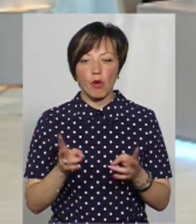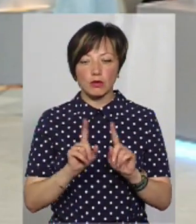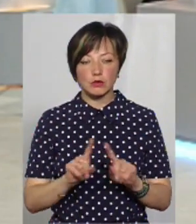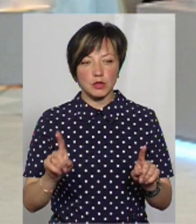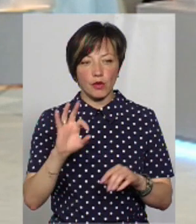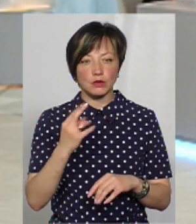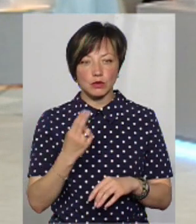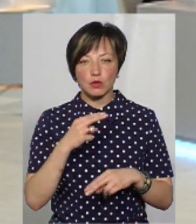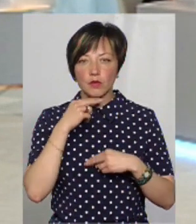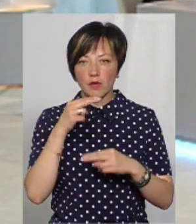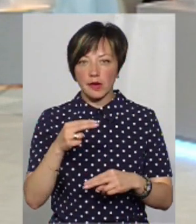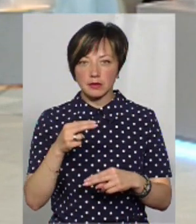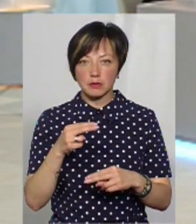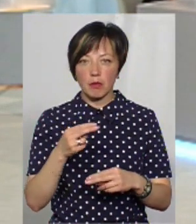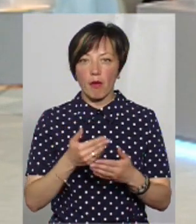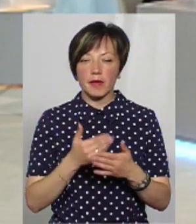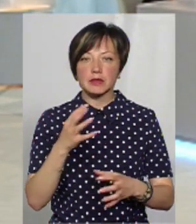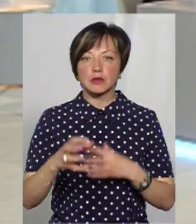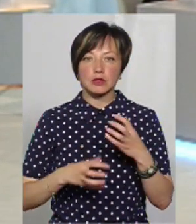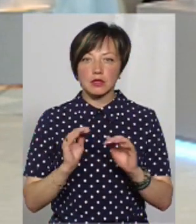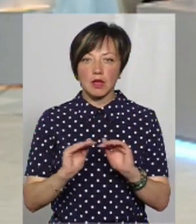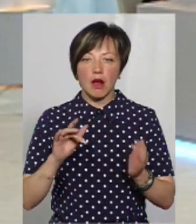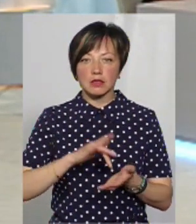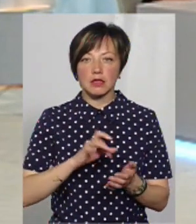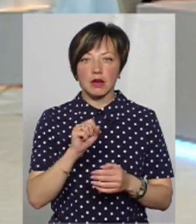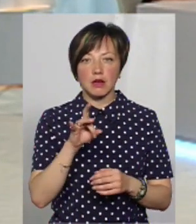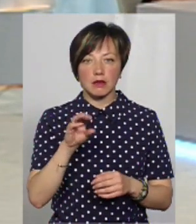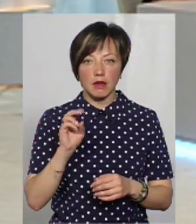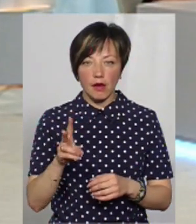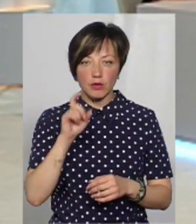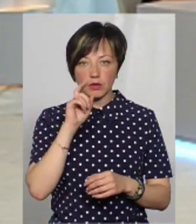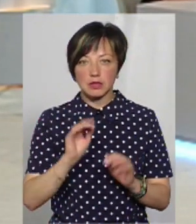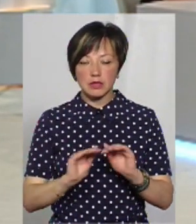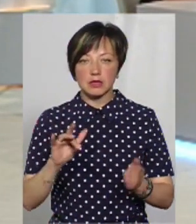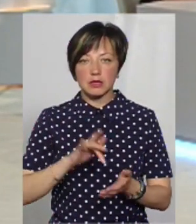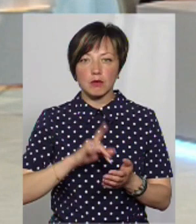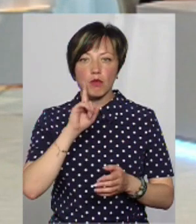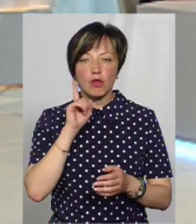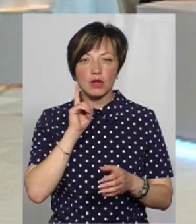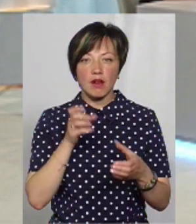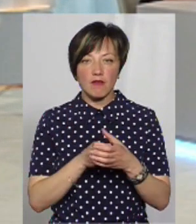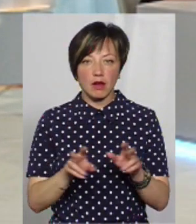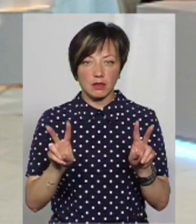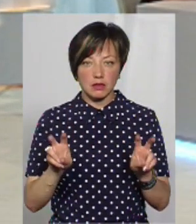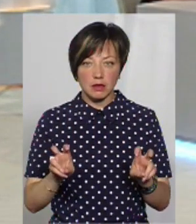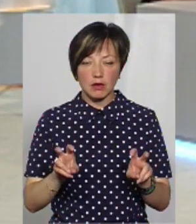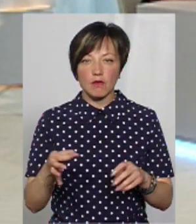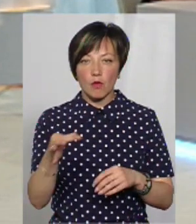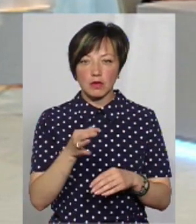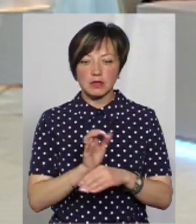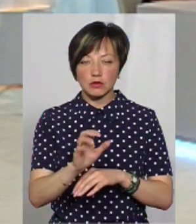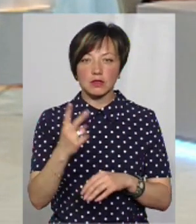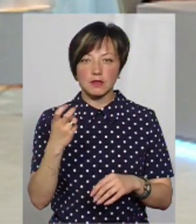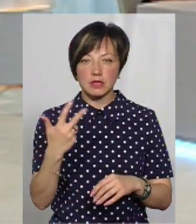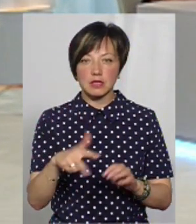особливої соціальної уваги від Міжнародного дитячого центру «Артек» та Українського дитячого центру «Молода гвардія» в область